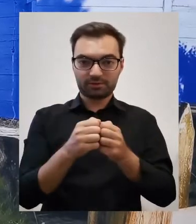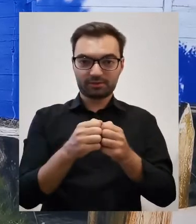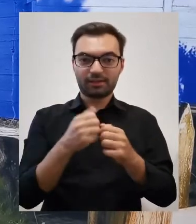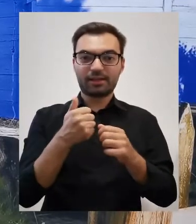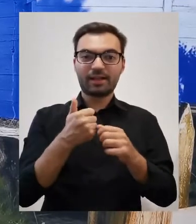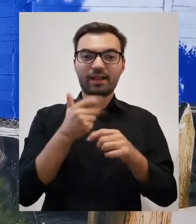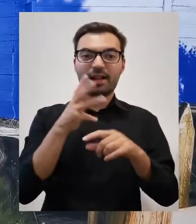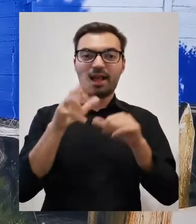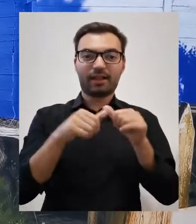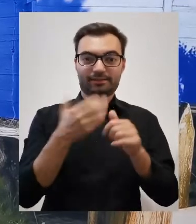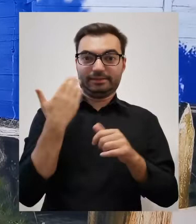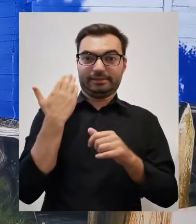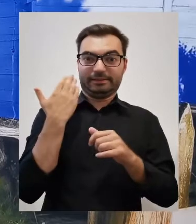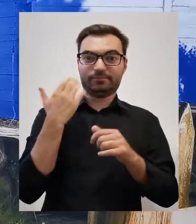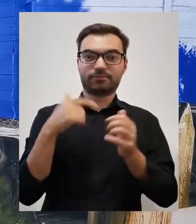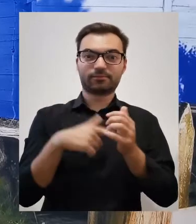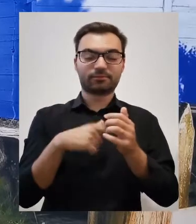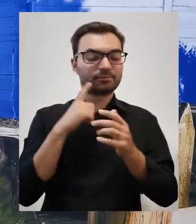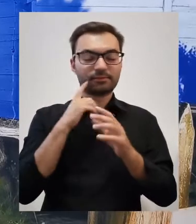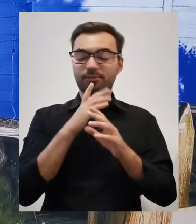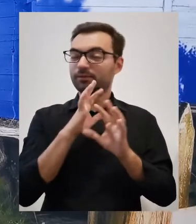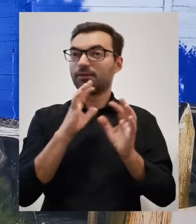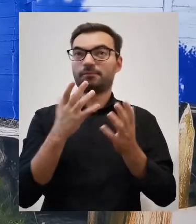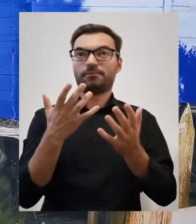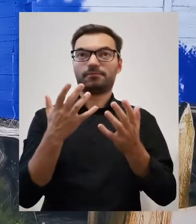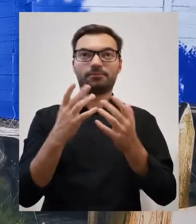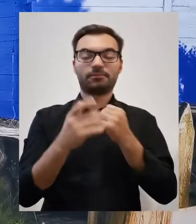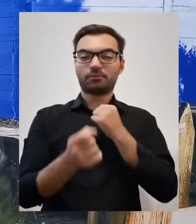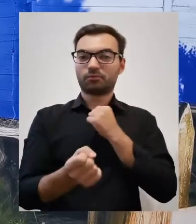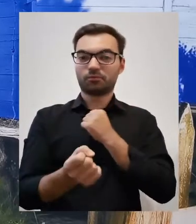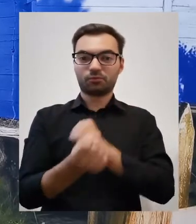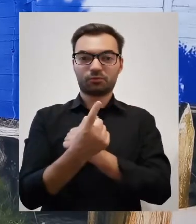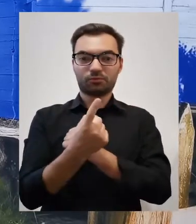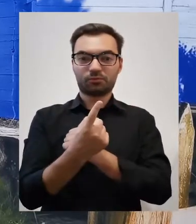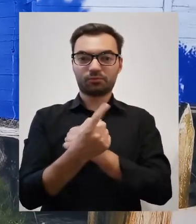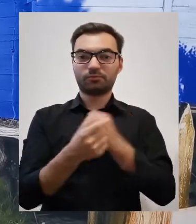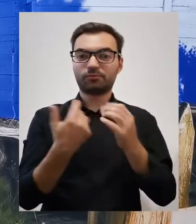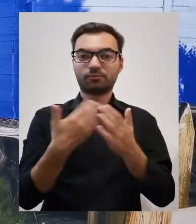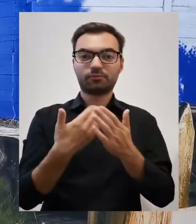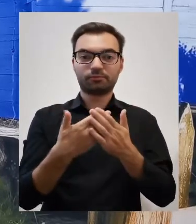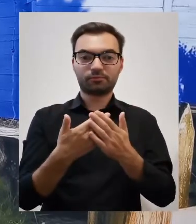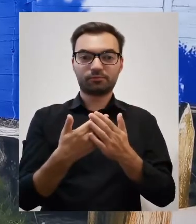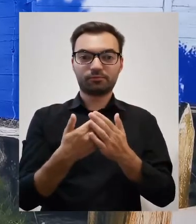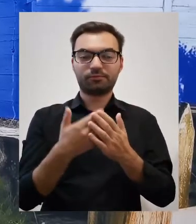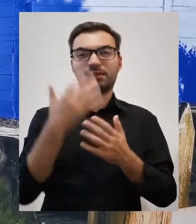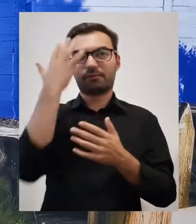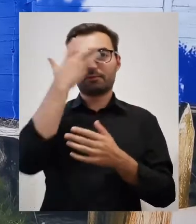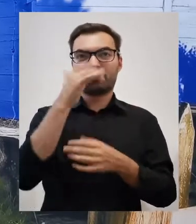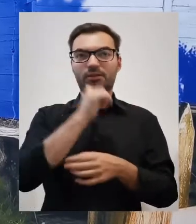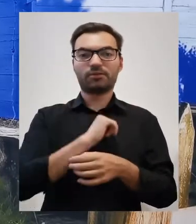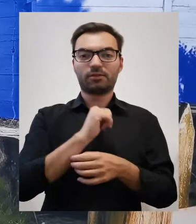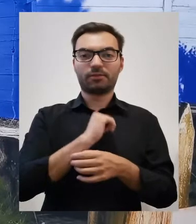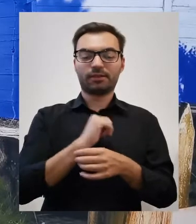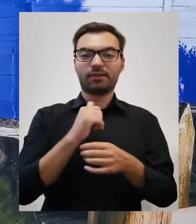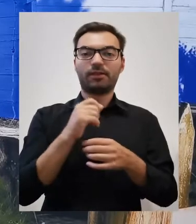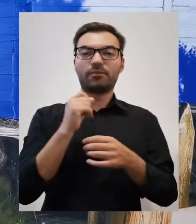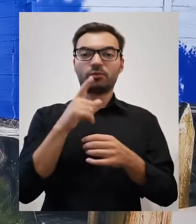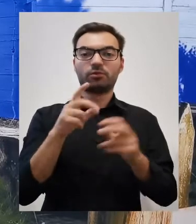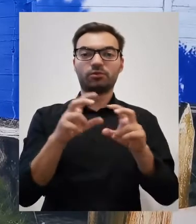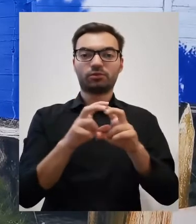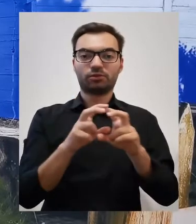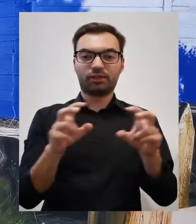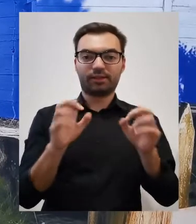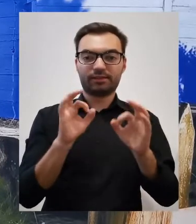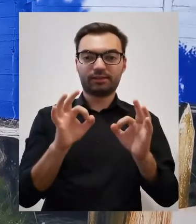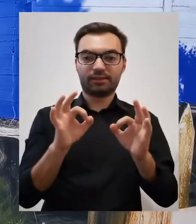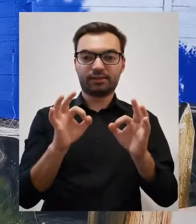wieku, kilkanaście lat temu. To jest rzecz absolutnie nieprawdopodobna, ponieważ, proszę sobie wyobrazić,